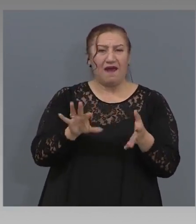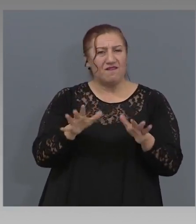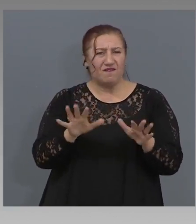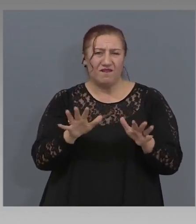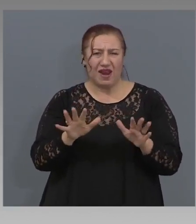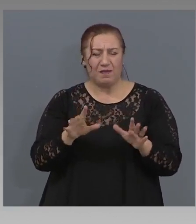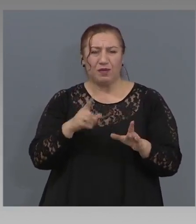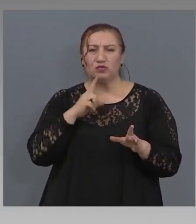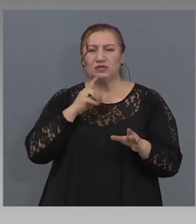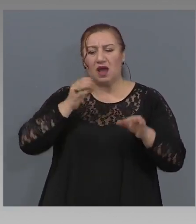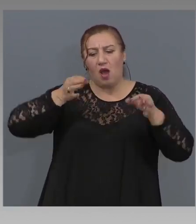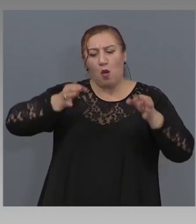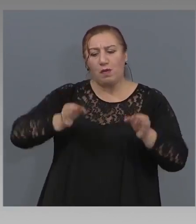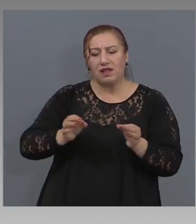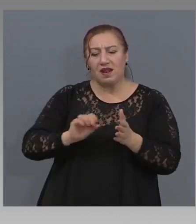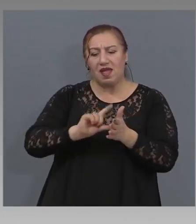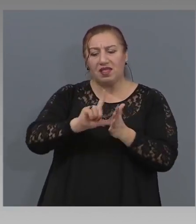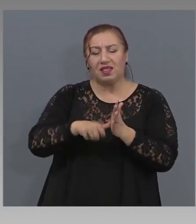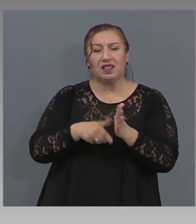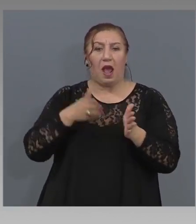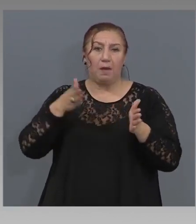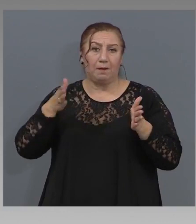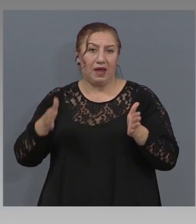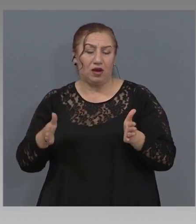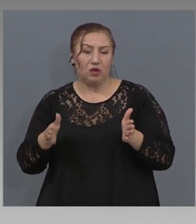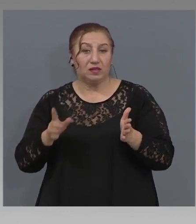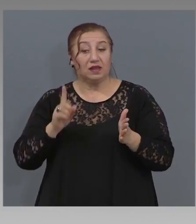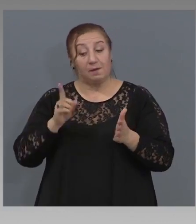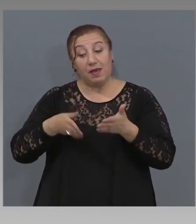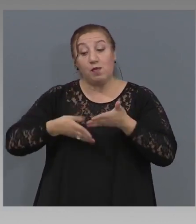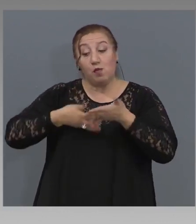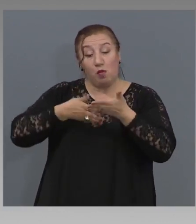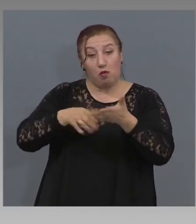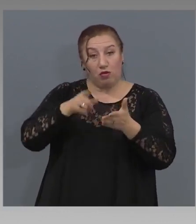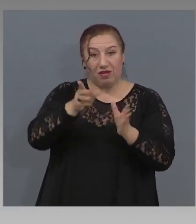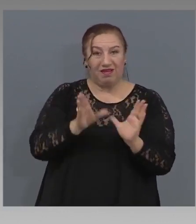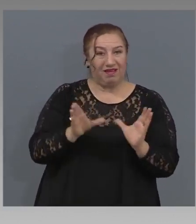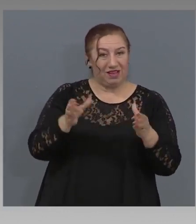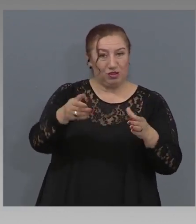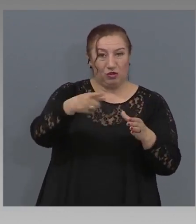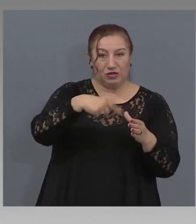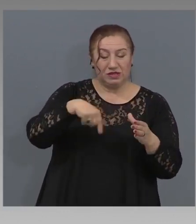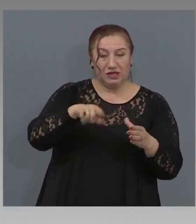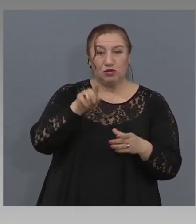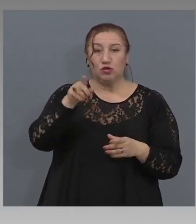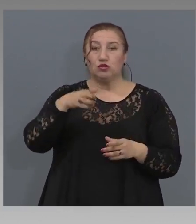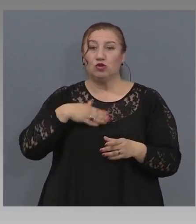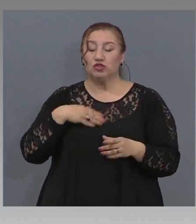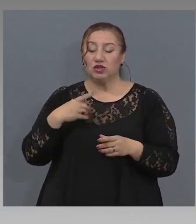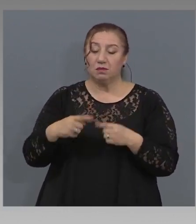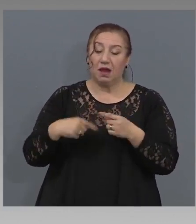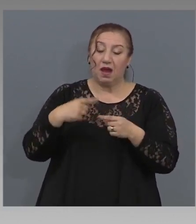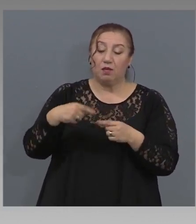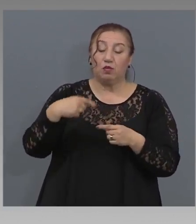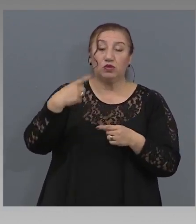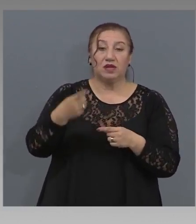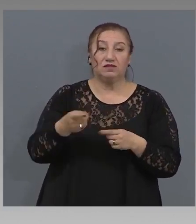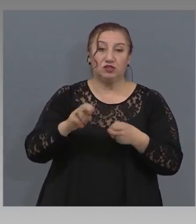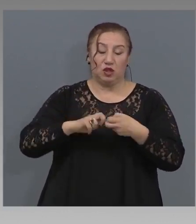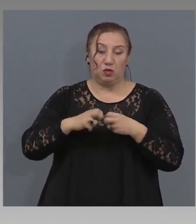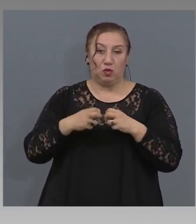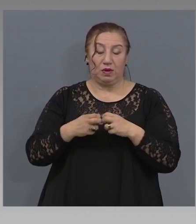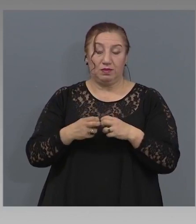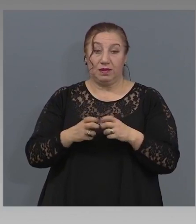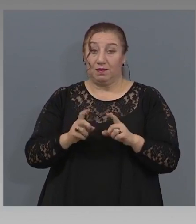мнение за определен период би помогнала на този сектор, защото той ще има и последващи проблеми. Няма